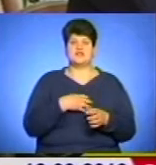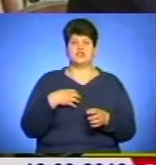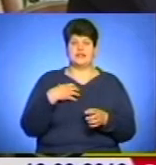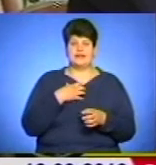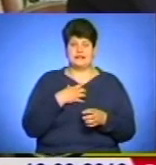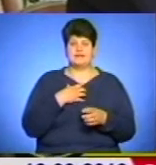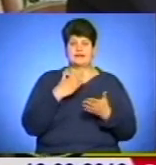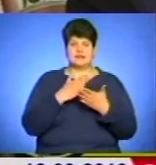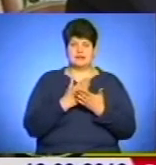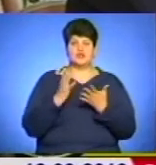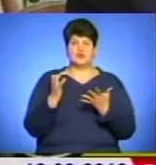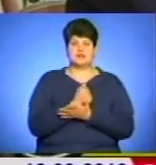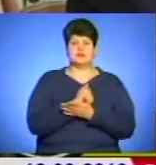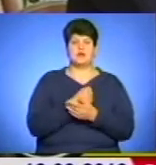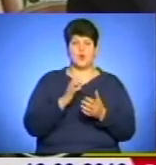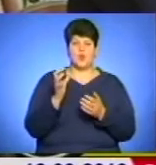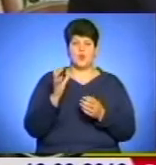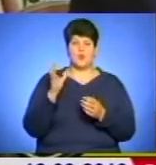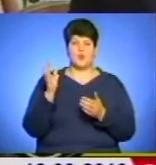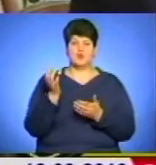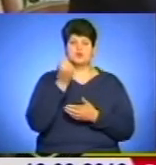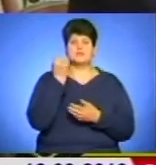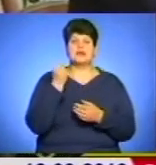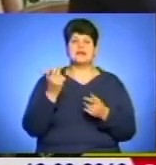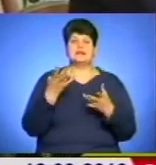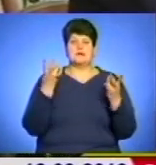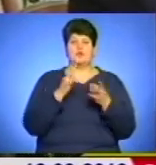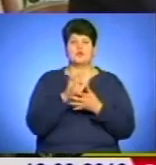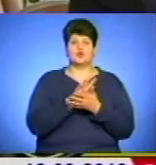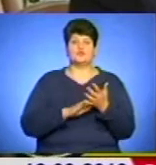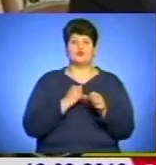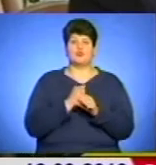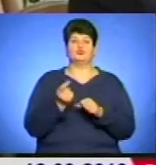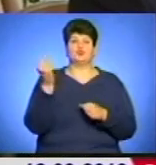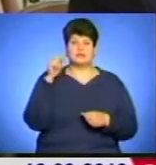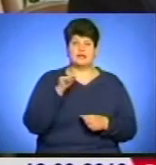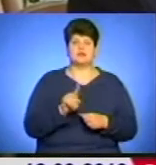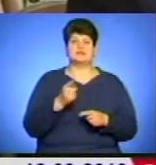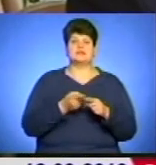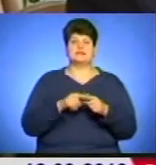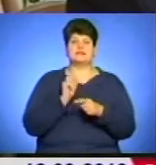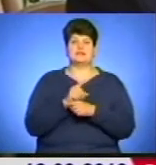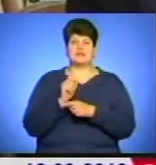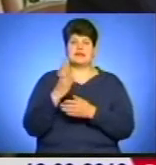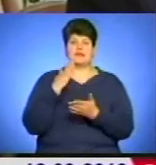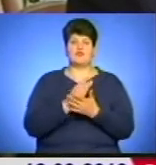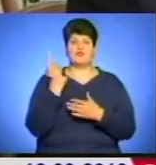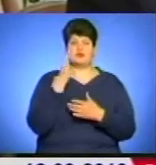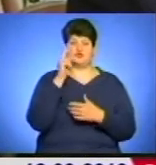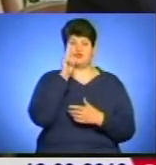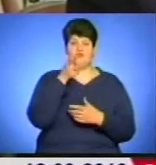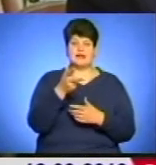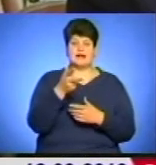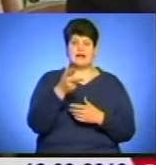певний досягнений, певний успіх, і треба продовжувати роботу так, щоб ці завдання, які є в першому кварталі,